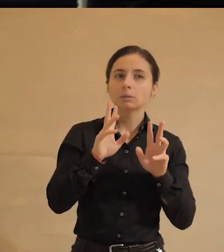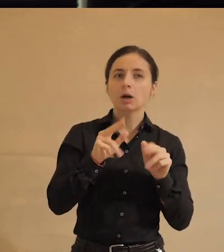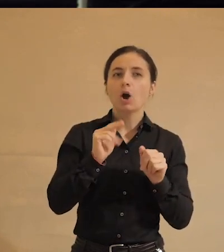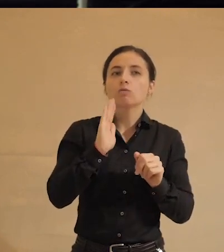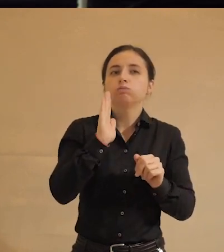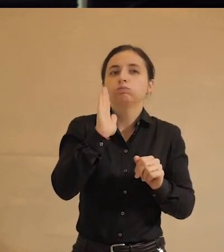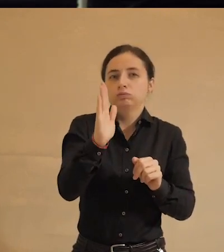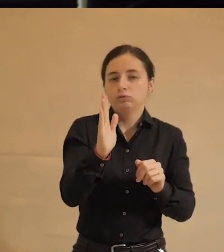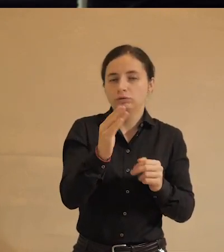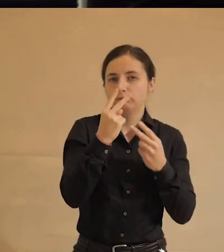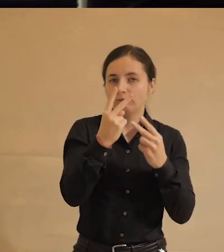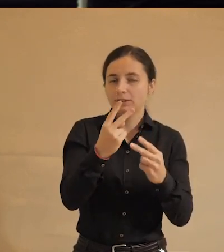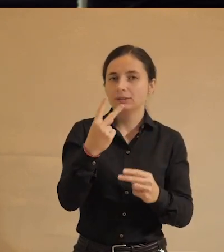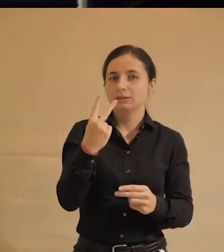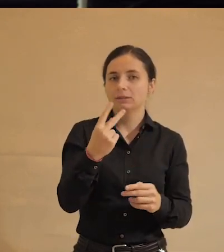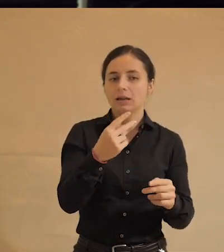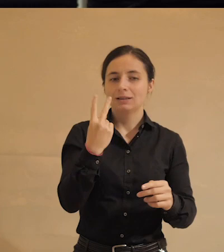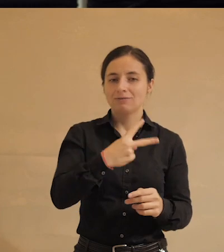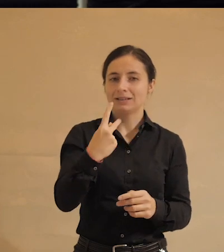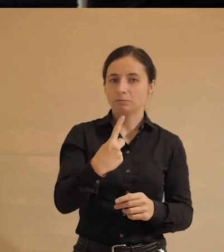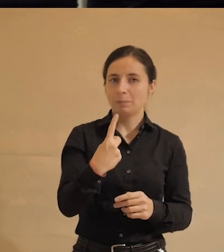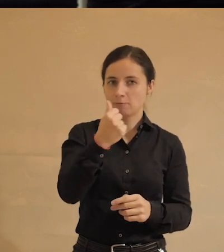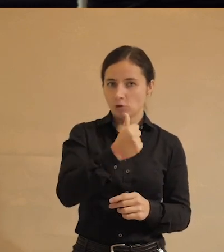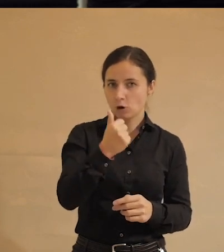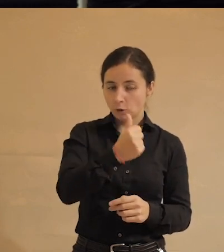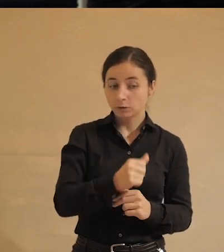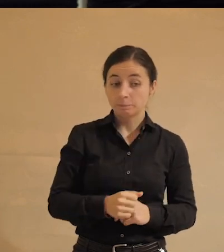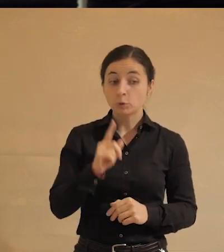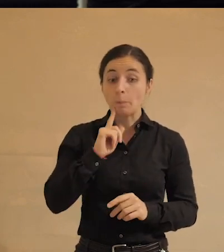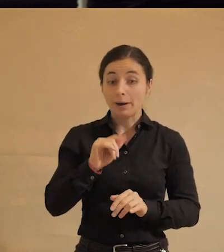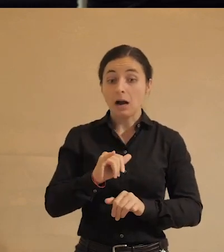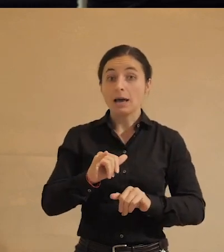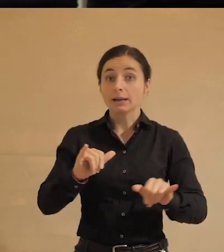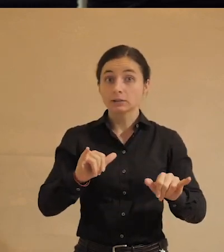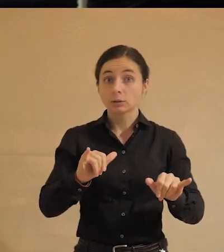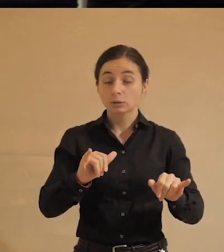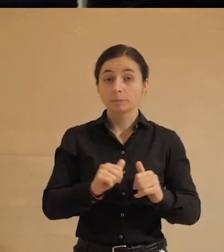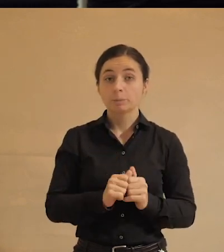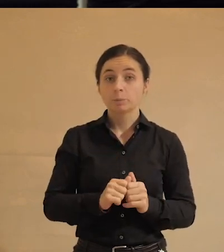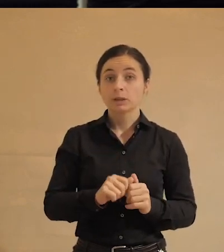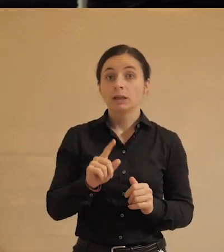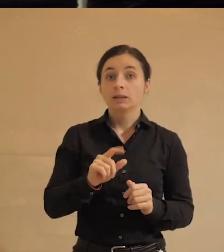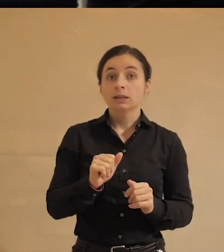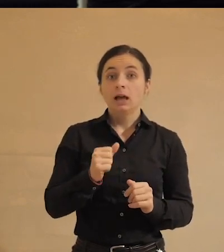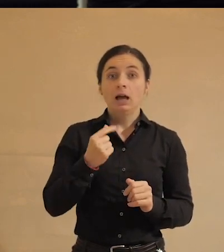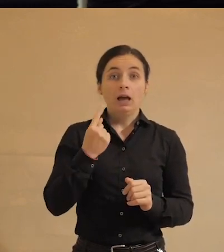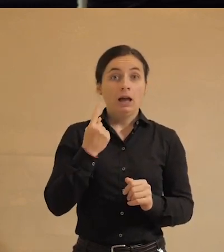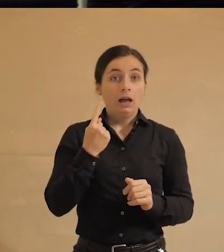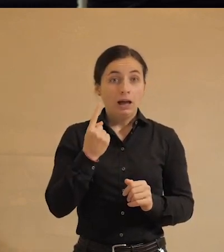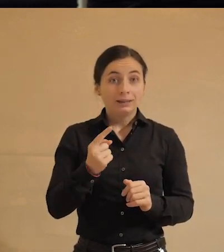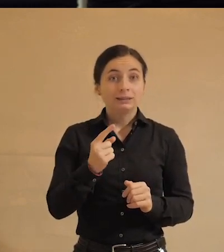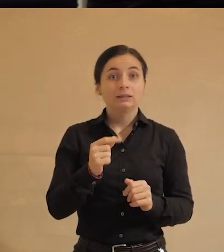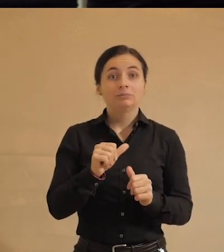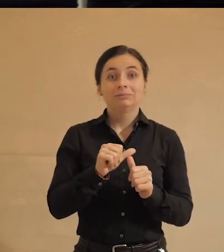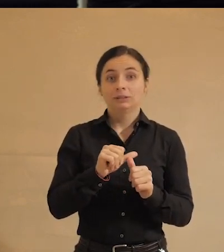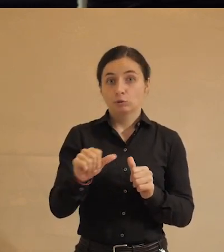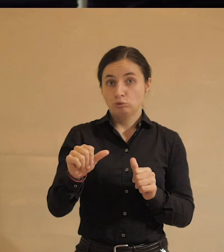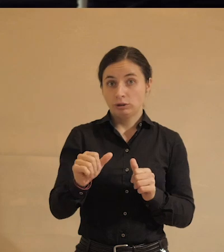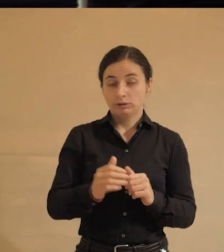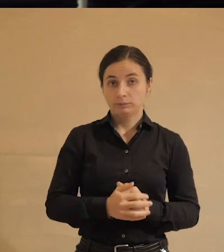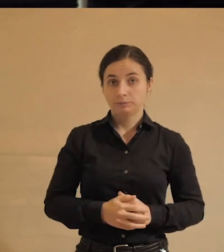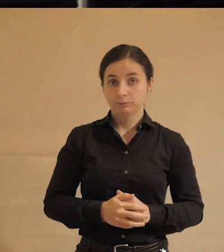как это будет выглядеть в году 21-м. Но вот пока растет, опять же, за одним довольно символическим исключением.